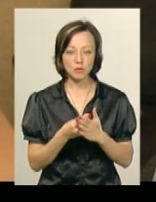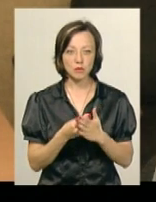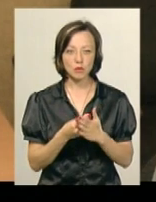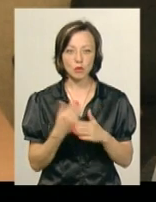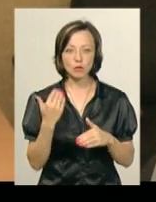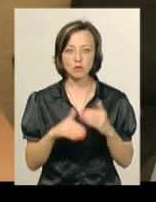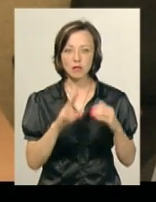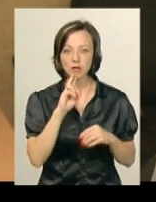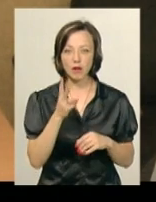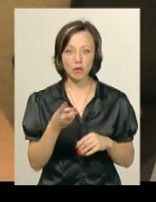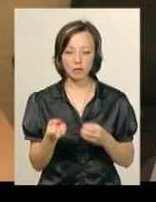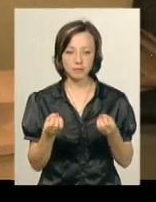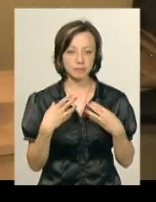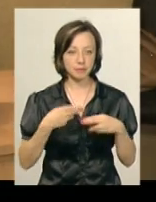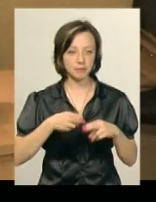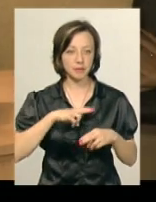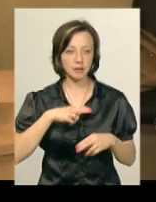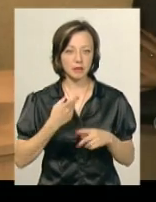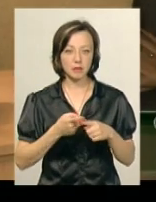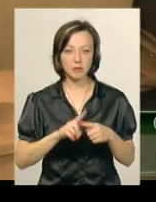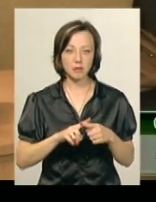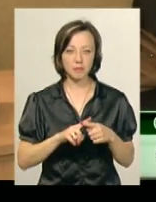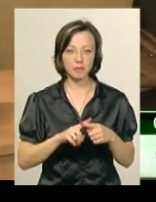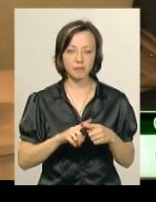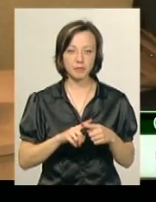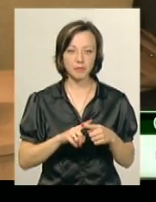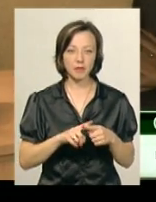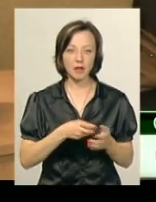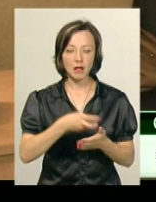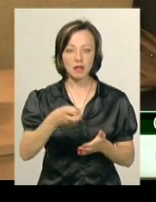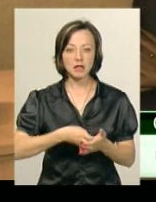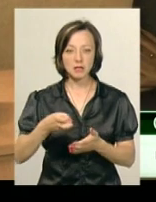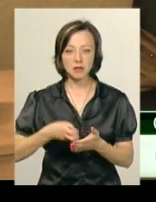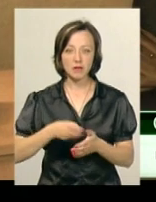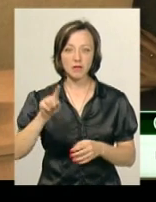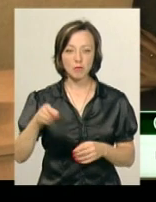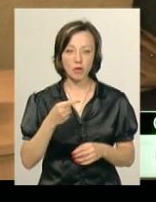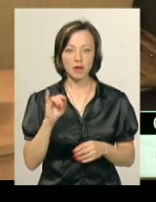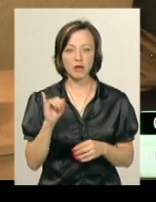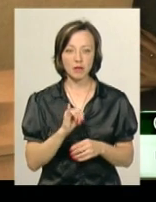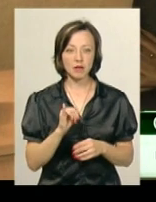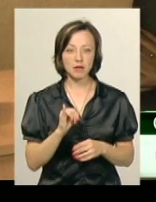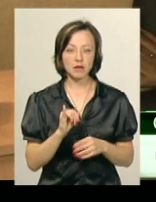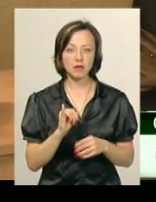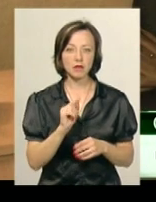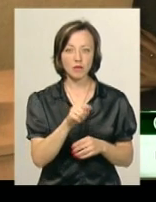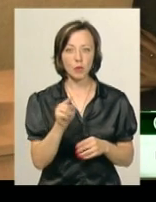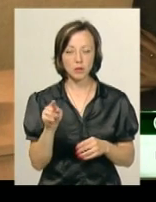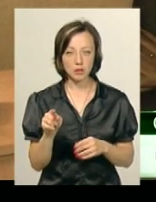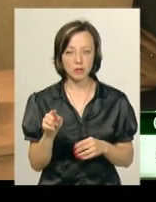вже два роки не віддають. Цим людям розіслали вести вимога, і вони